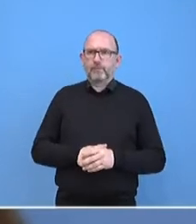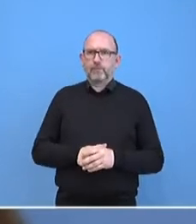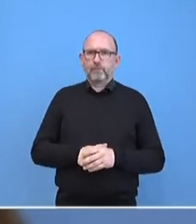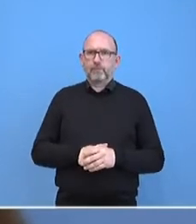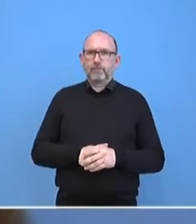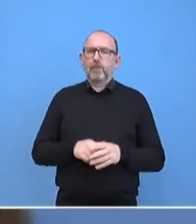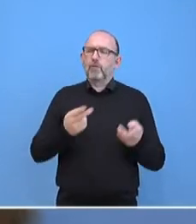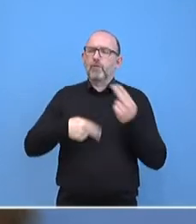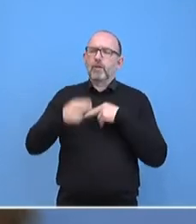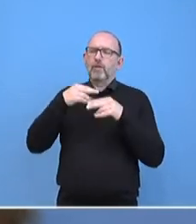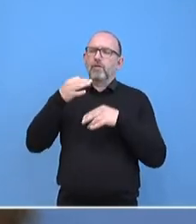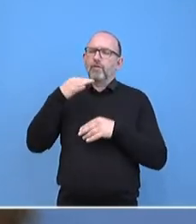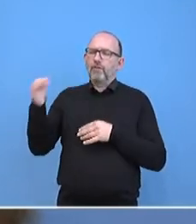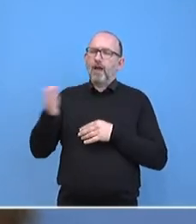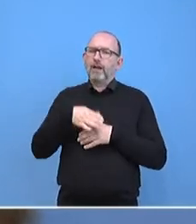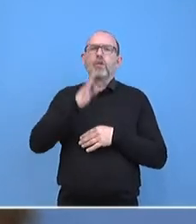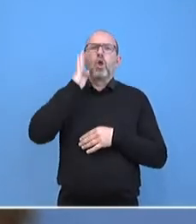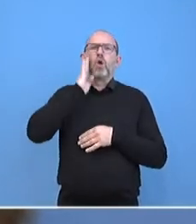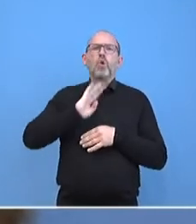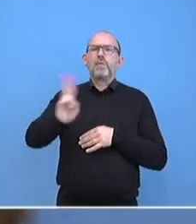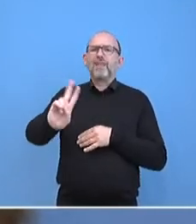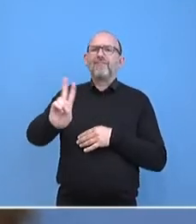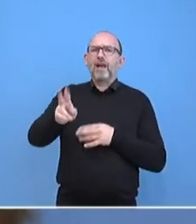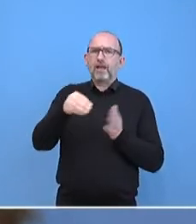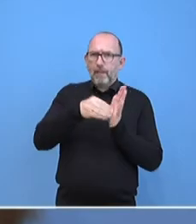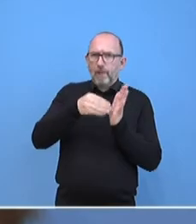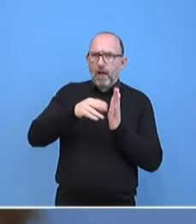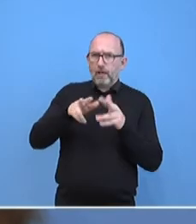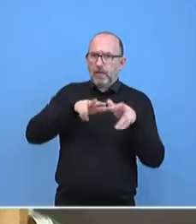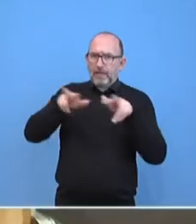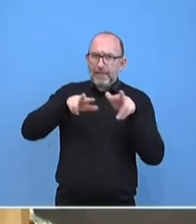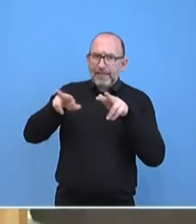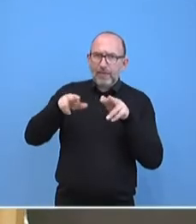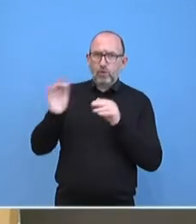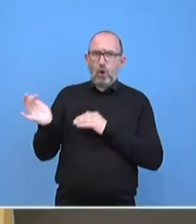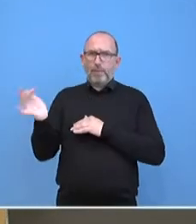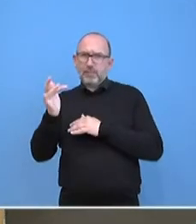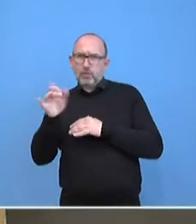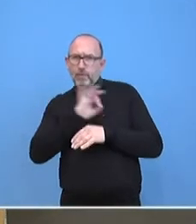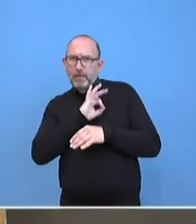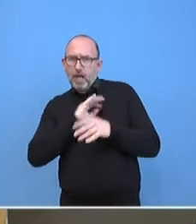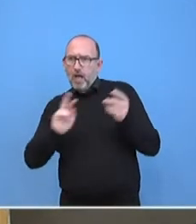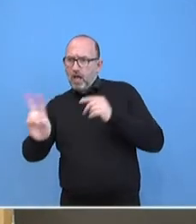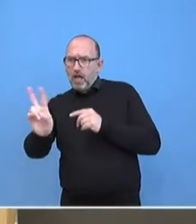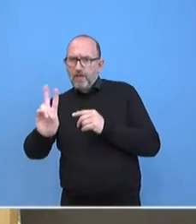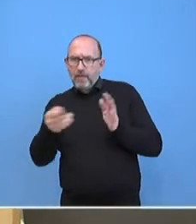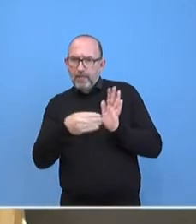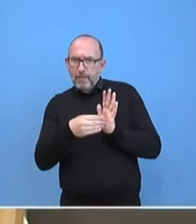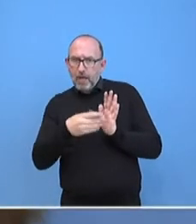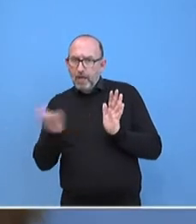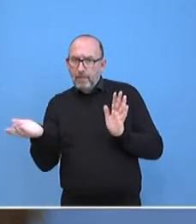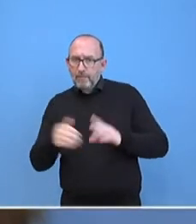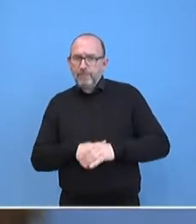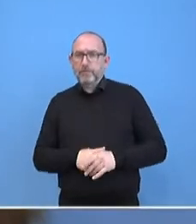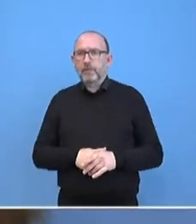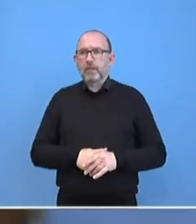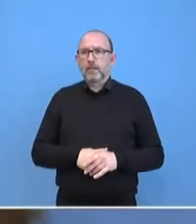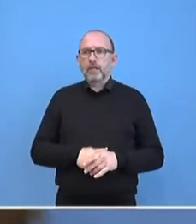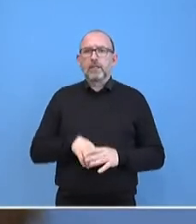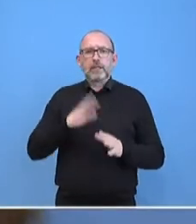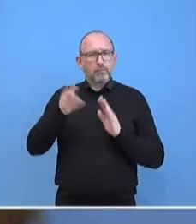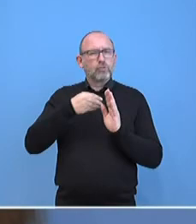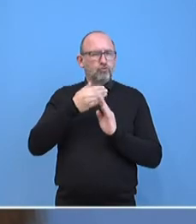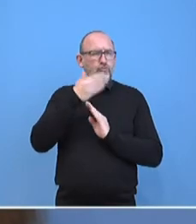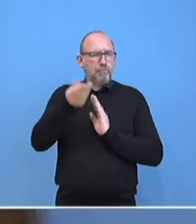Frage zurück. Wer wird von der libyschen Seite dabei sein? Von der Regierung, von der Opposition? Wird es da Repräsentanten geben, die dabei sind? Die Antwort auf diese Frage müsste ich Ihnen